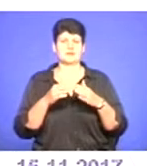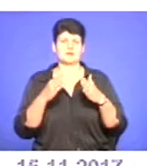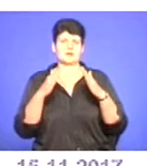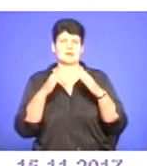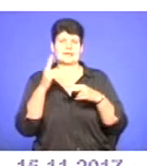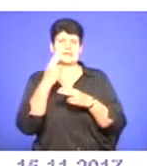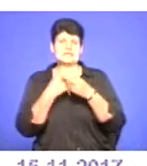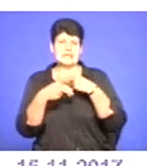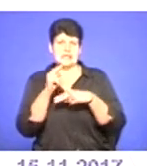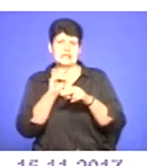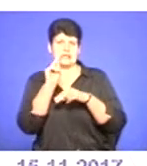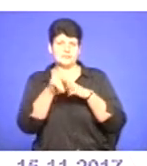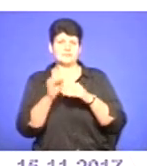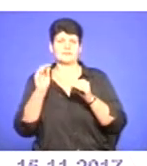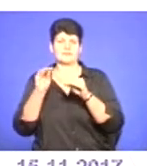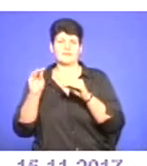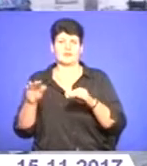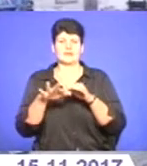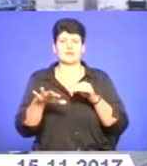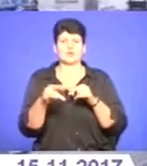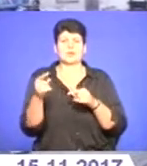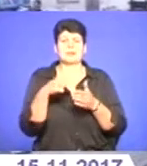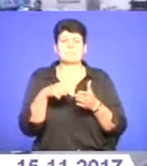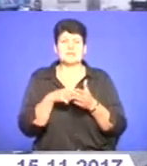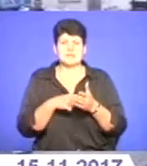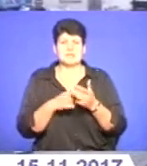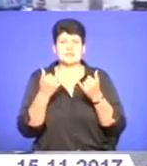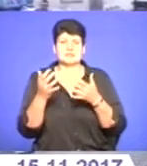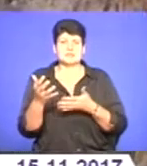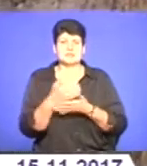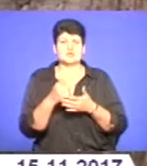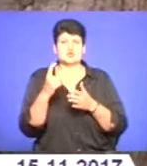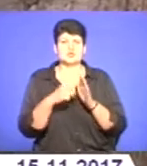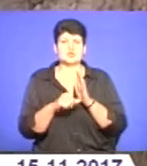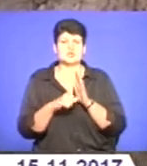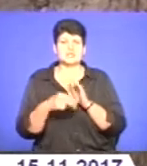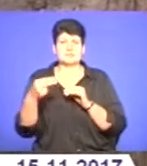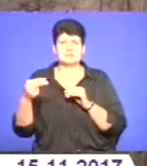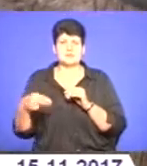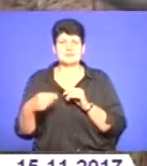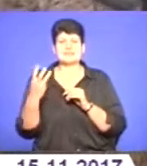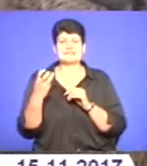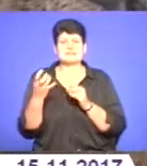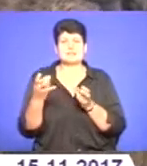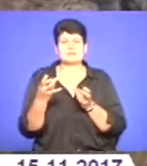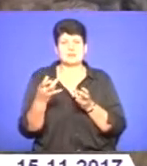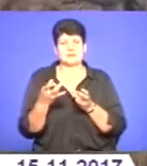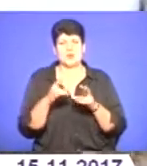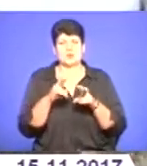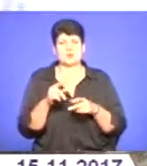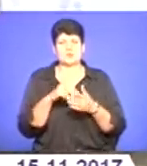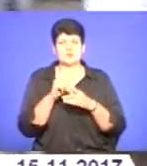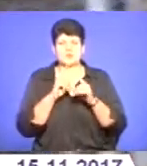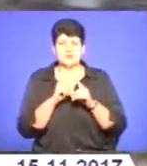звіринців та виставок із тваринами на території міста. Наразі вона зібрала 160 підписів із 300 необхідних для розгляду міськрадою.